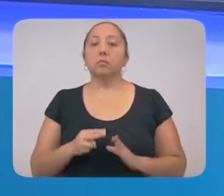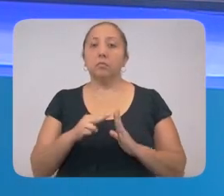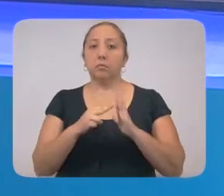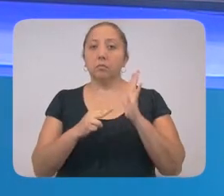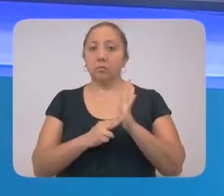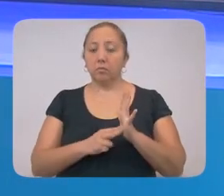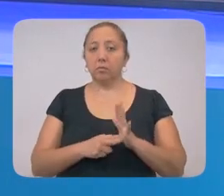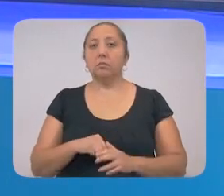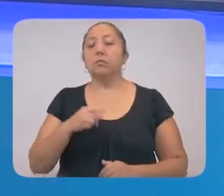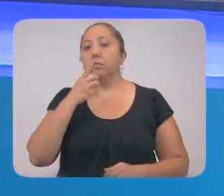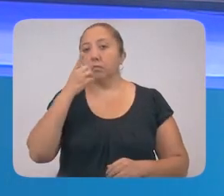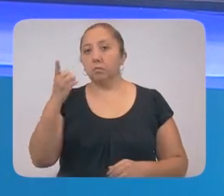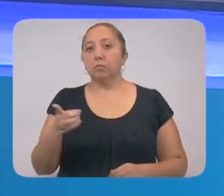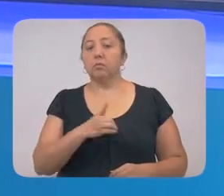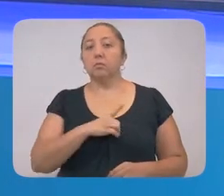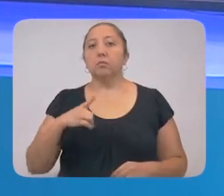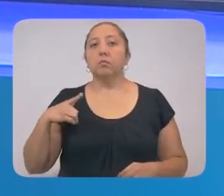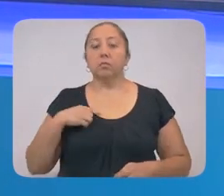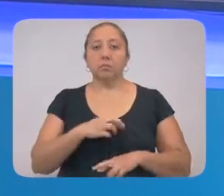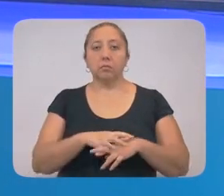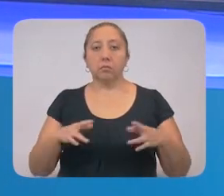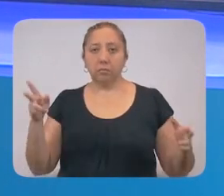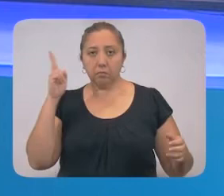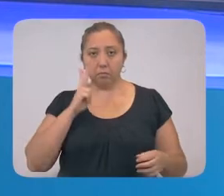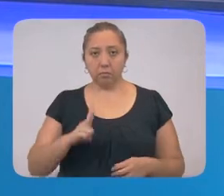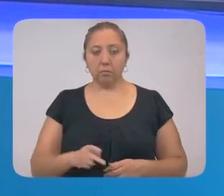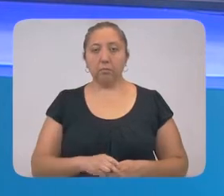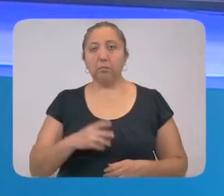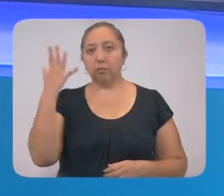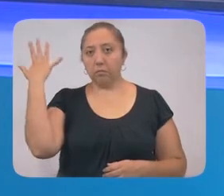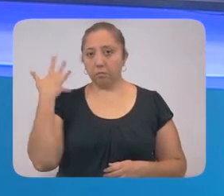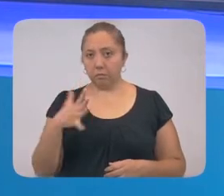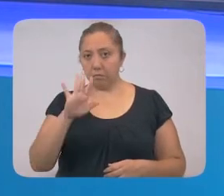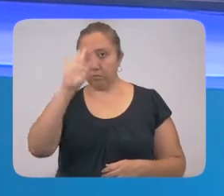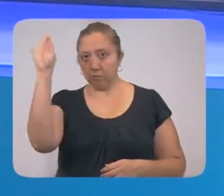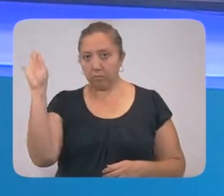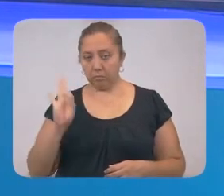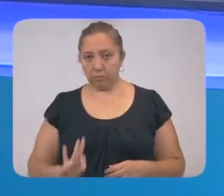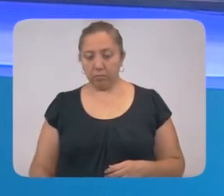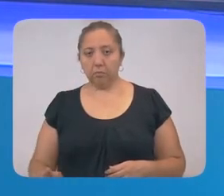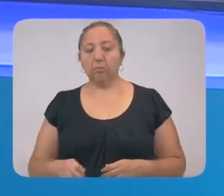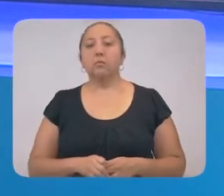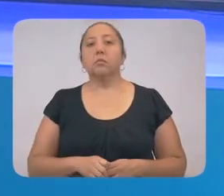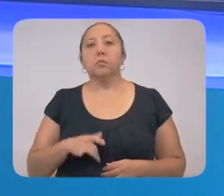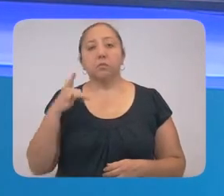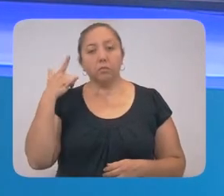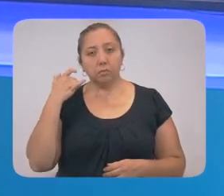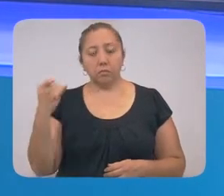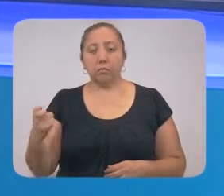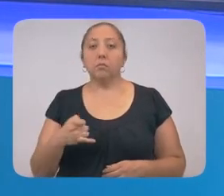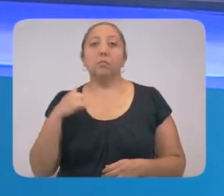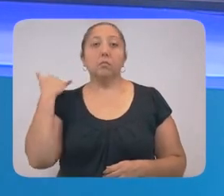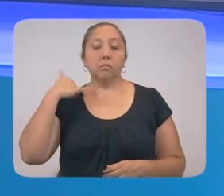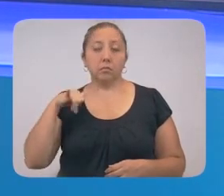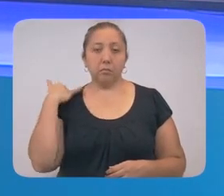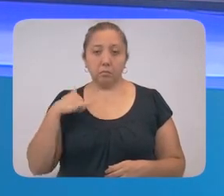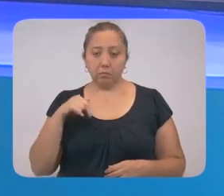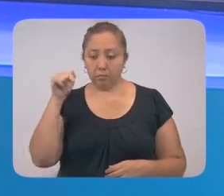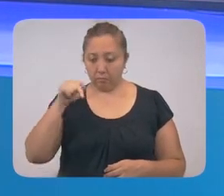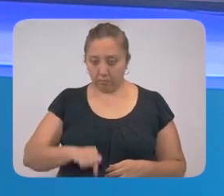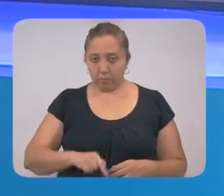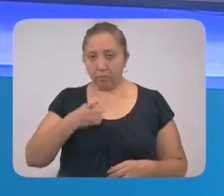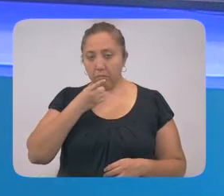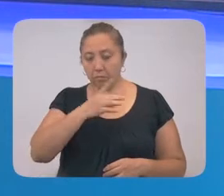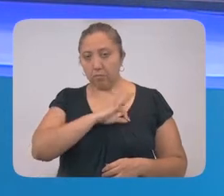kumbet vila, yan shano yaptal, uchikpahalkohano, yan shano yesal, icilo tzolzibil, kalikiltu betal emeahoga, uyaptal emeahil,